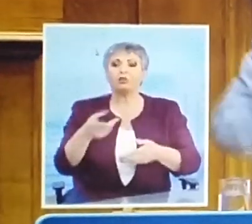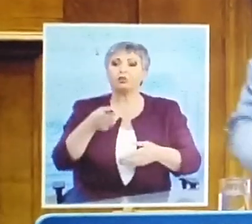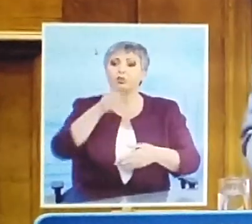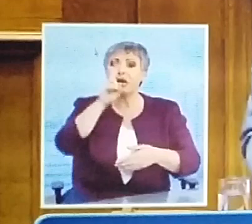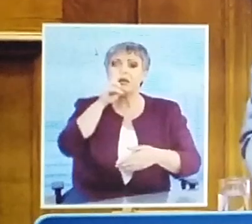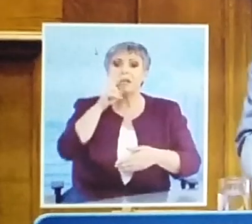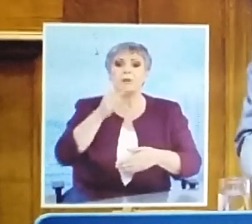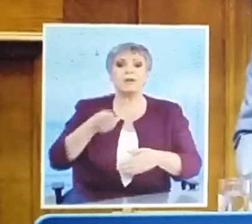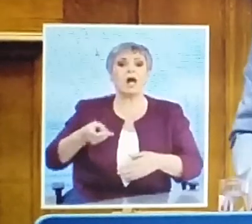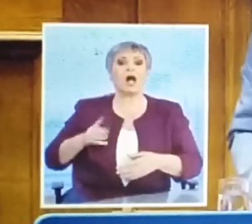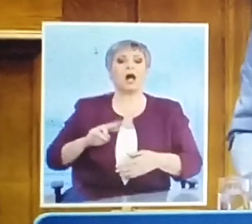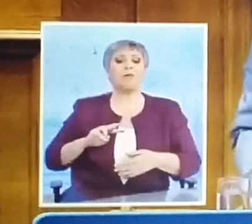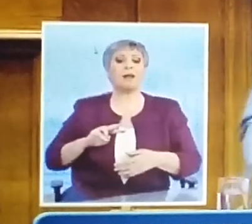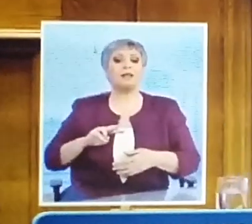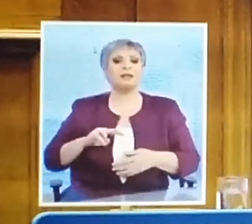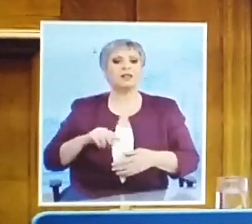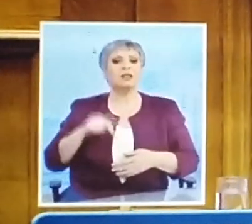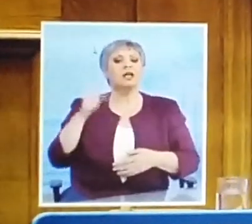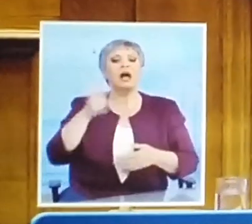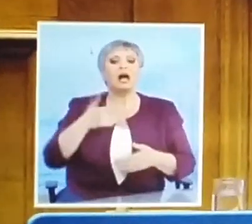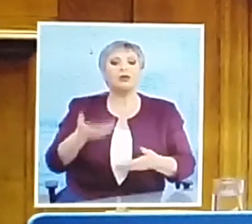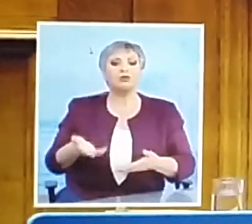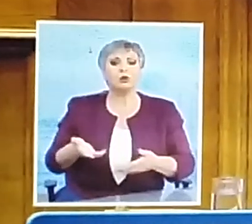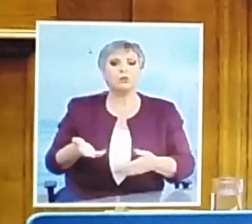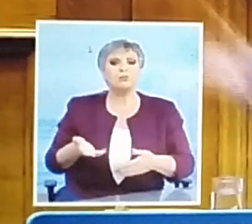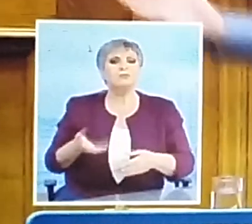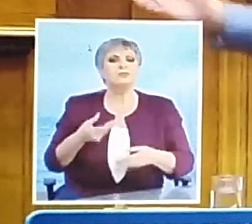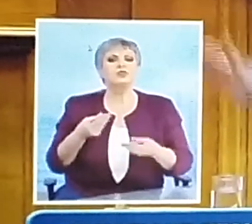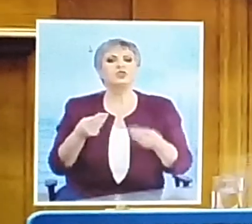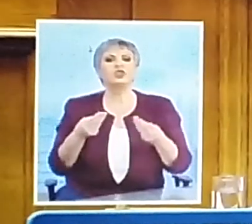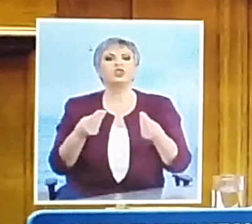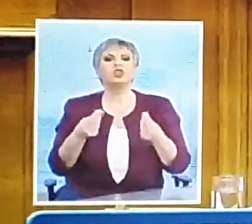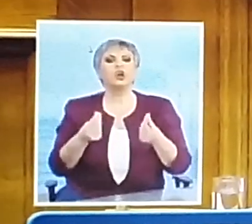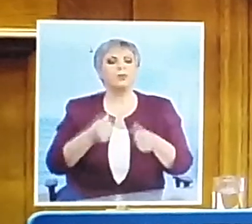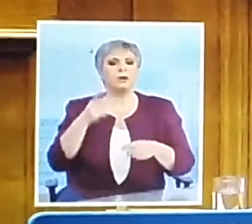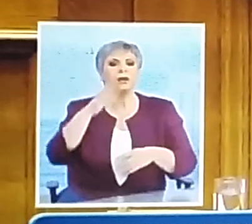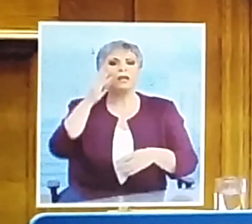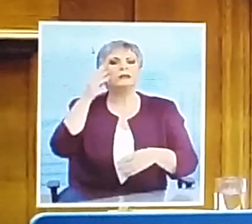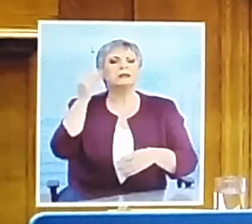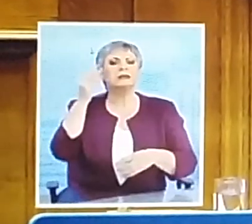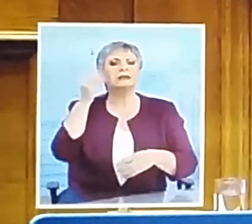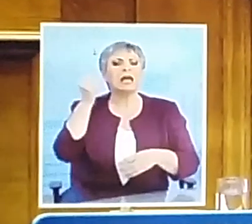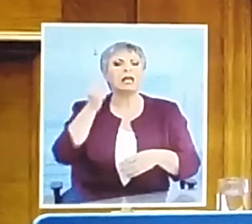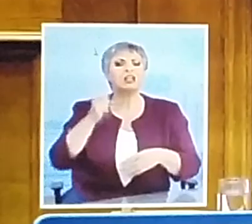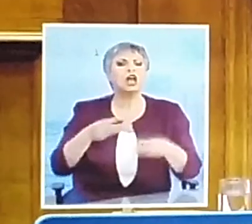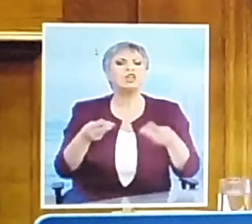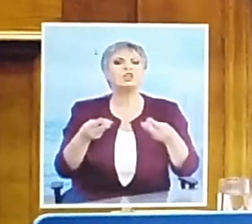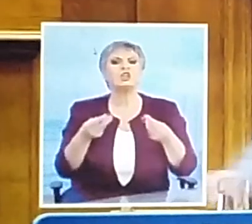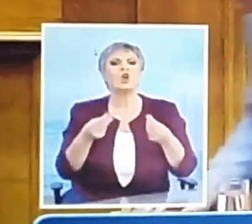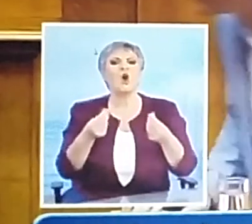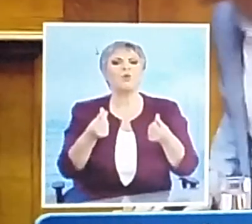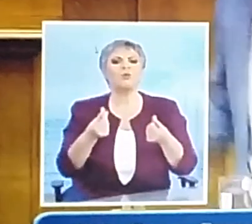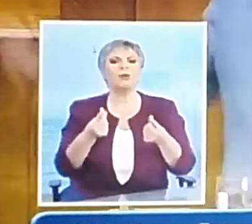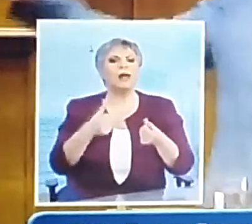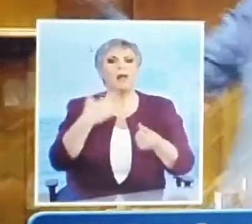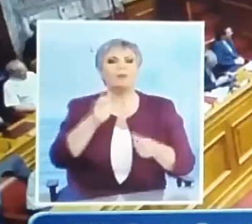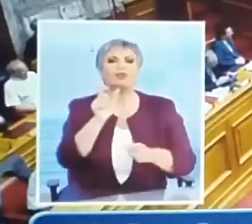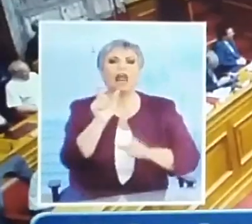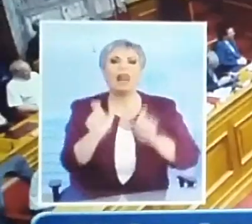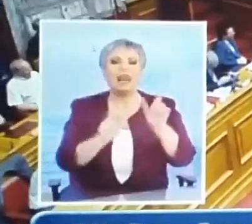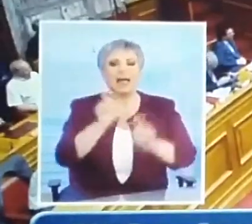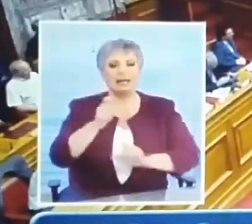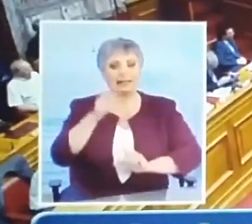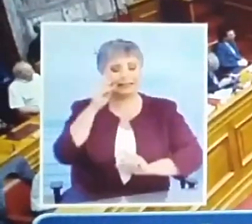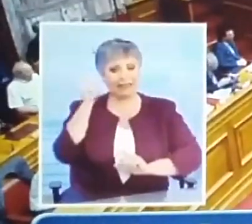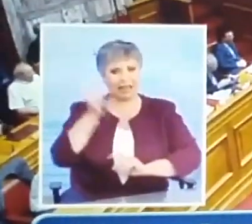που είτε το σαν, το, πως το λέει το, πως το ξέχασαν τώρα το τρίτο, πως λέγεται. Σου άρεσ.